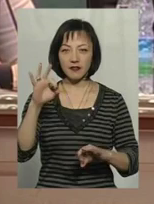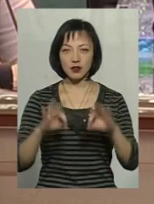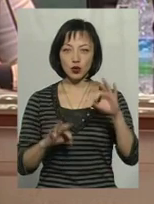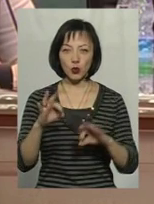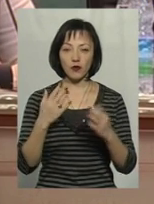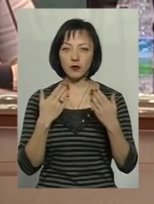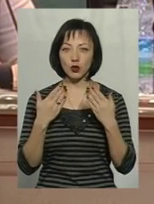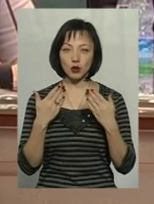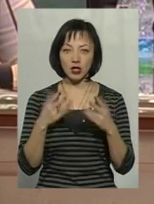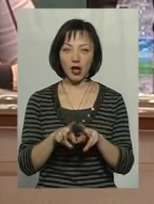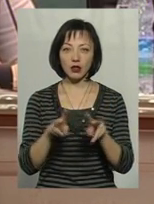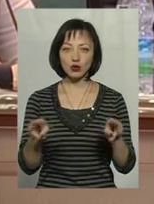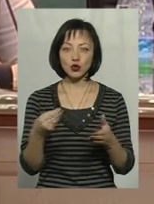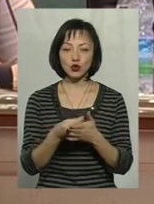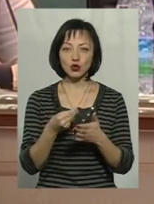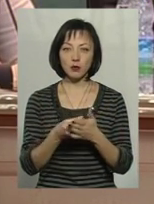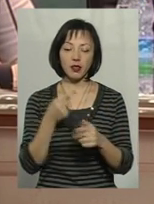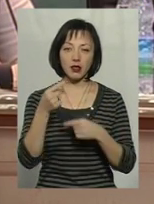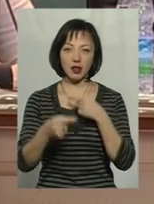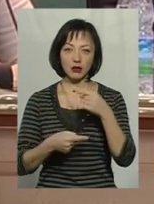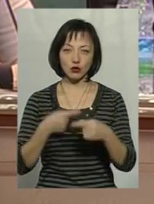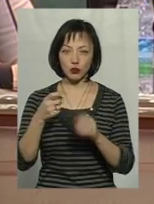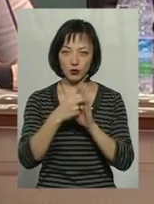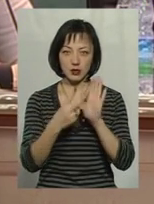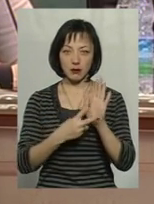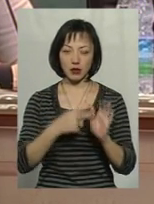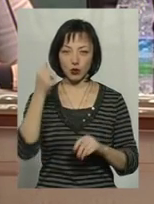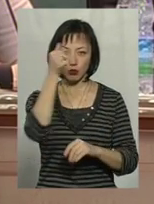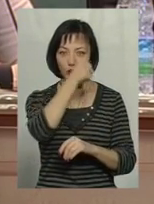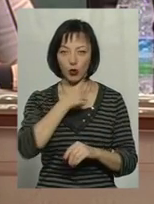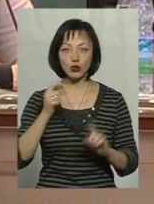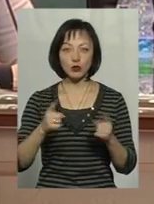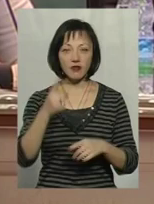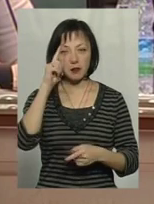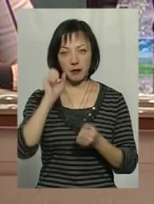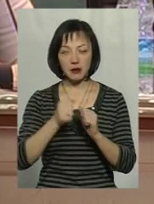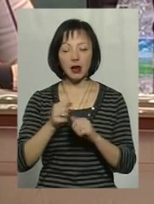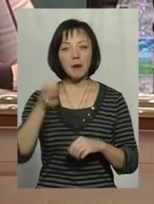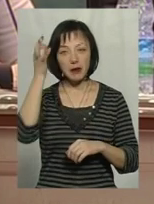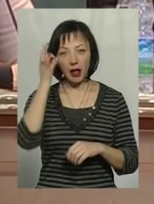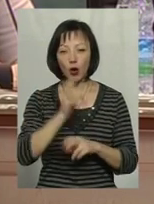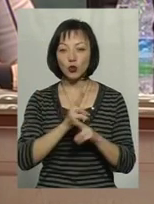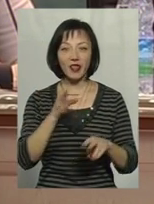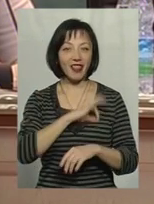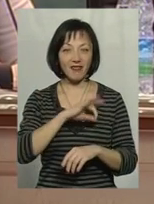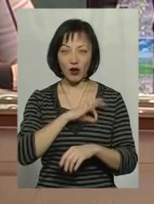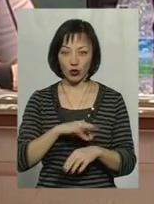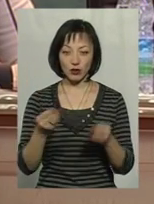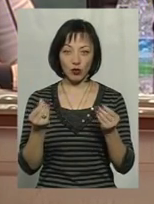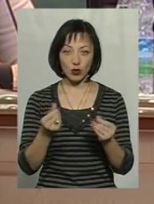відношенні аналогічні суми коштів в 2017 році. Тому що, ви пам'ятаєте, ті, хто на використання були,